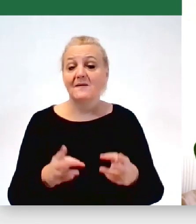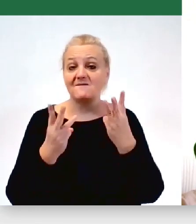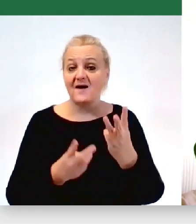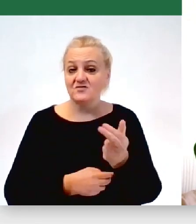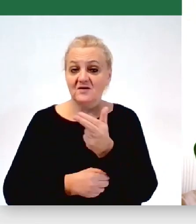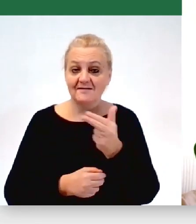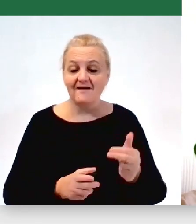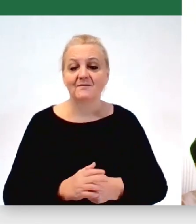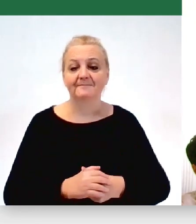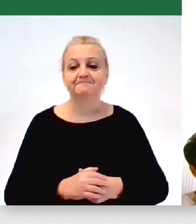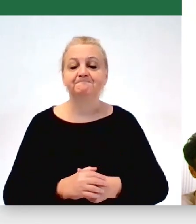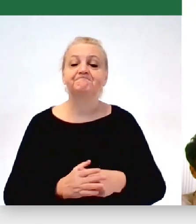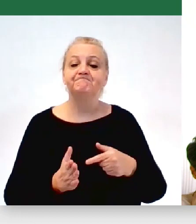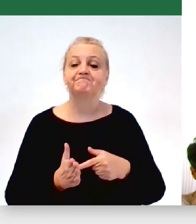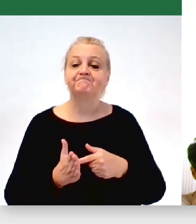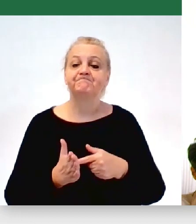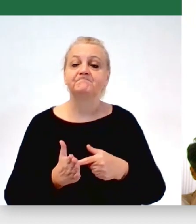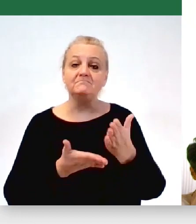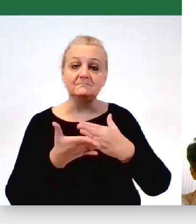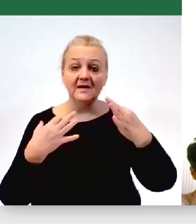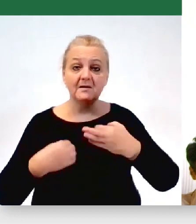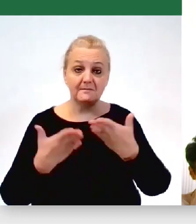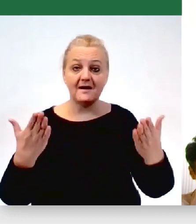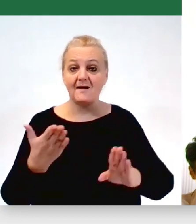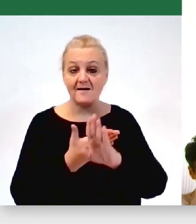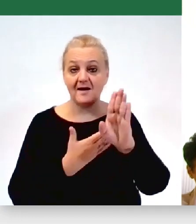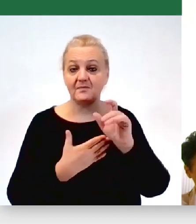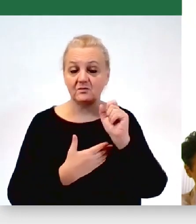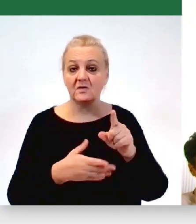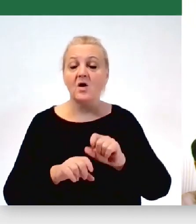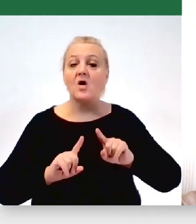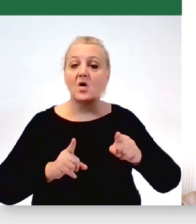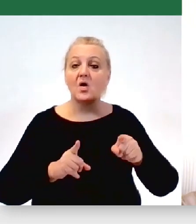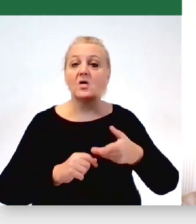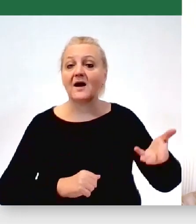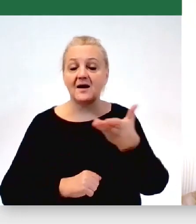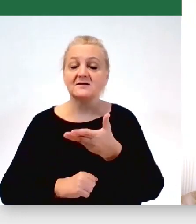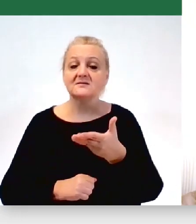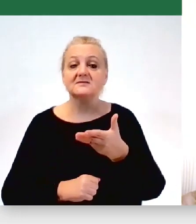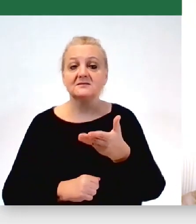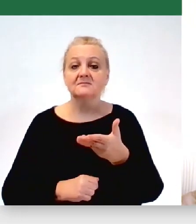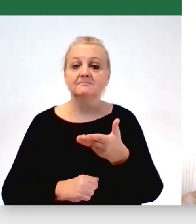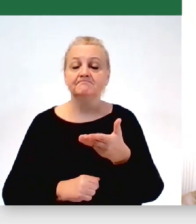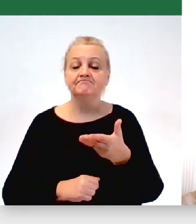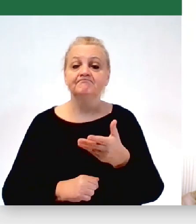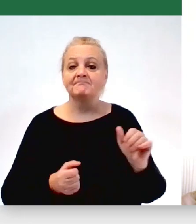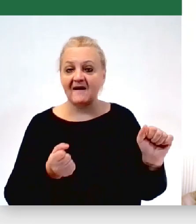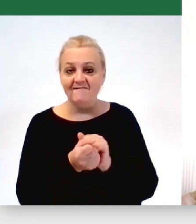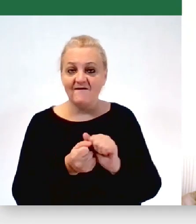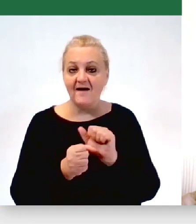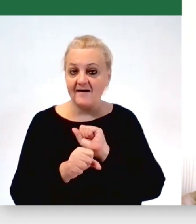część z Państwa reprezentuje organizacje, które jednak są na polu walki